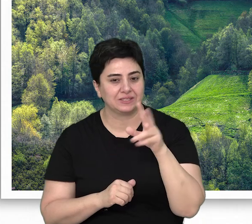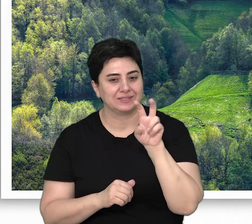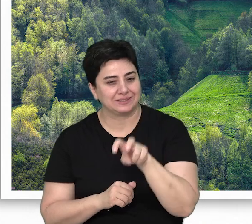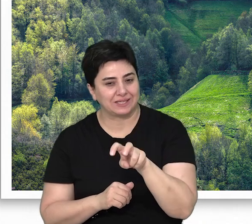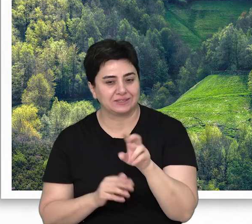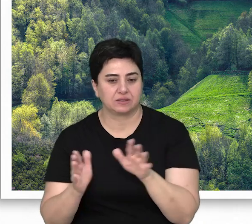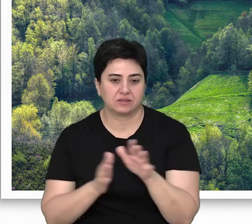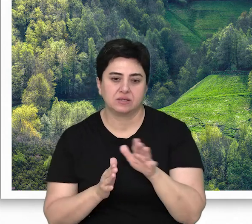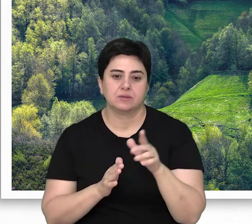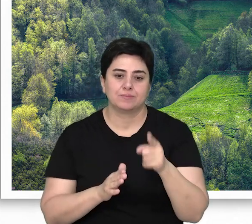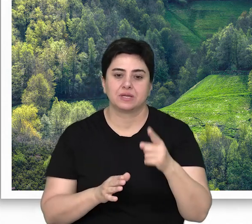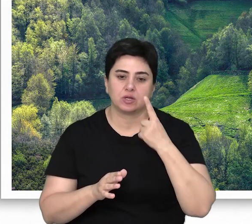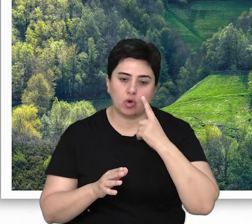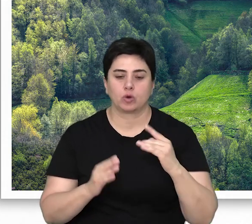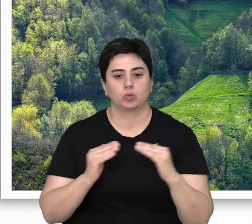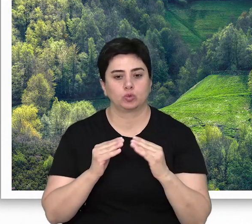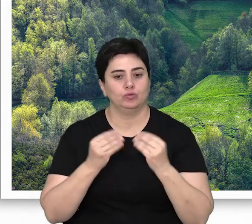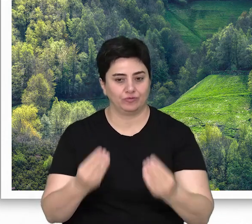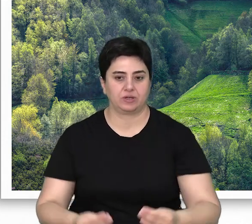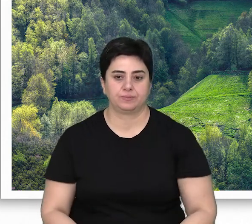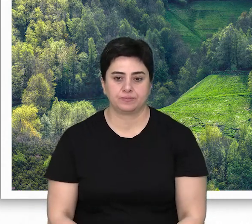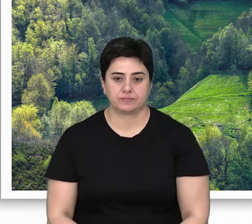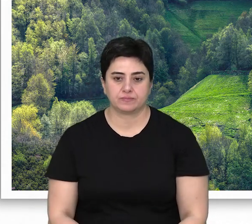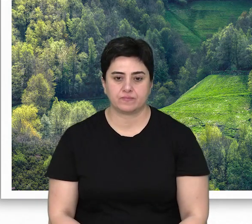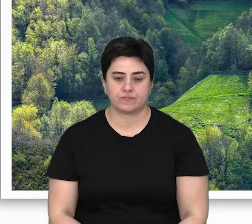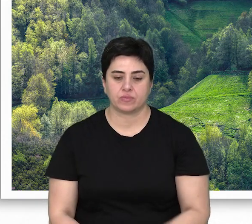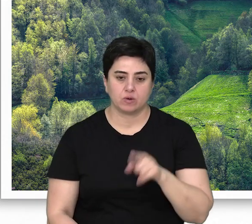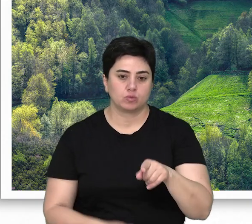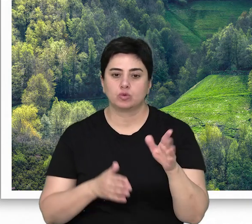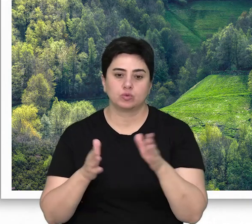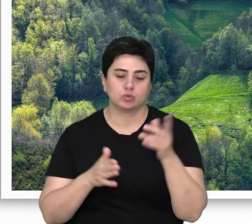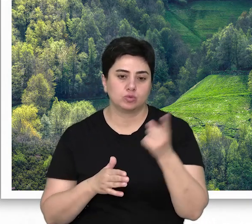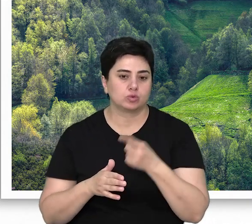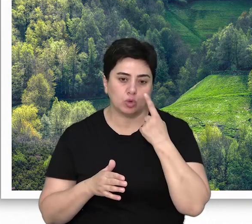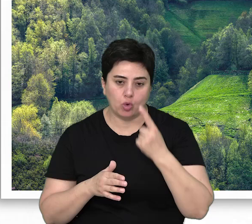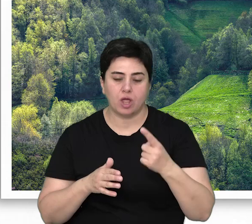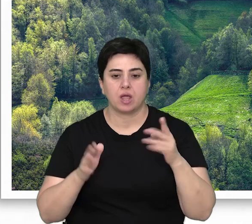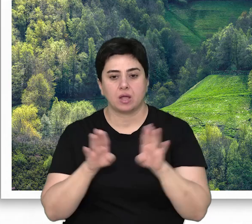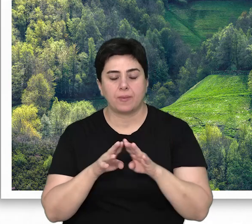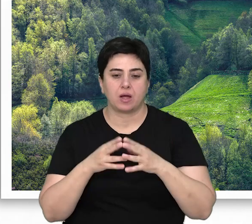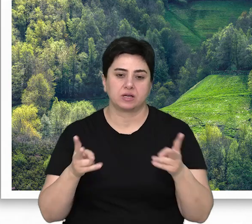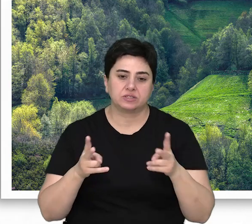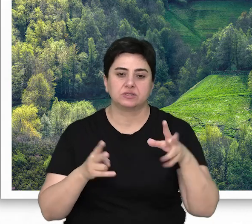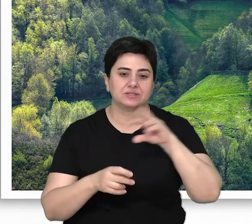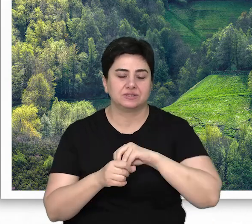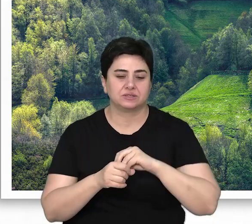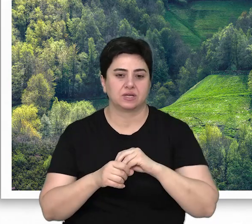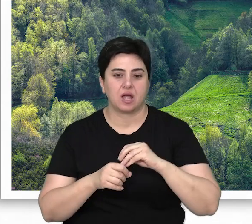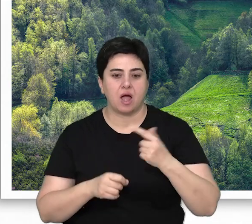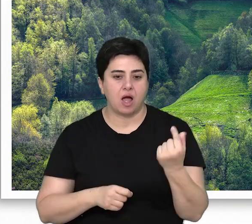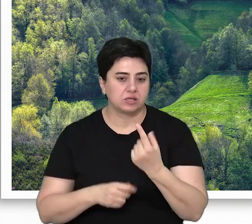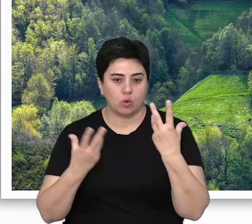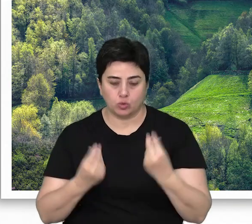5 ila 8'i uygun bir miktar olarak önerilebilir. Bu oranların kapalılığın ya da ortalama göğüs